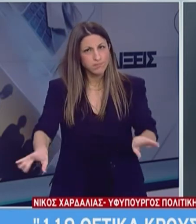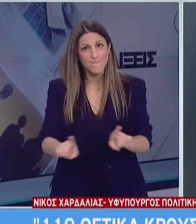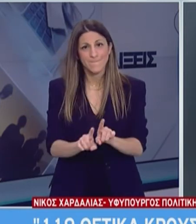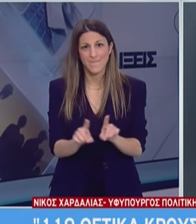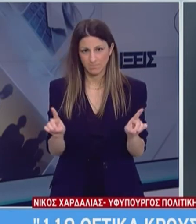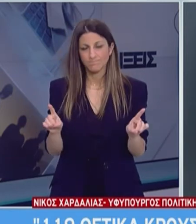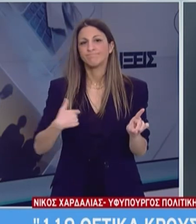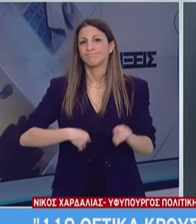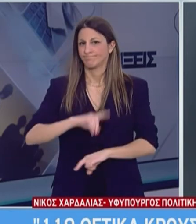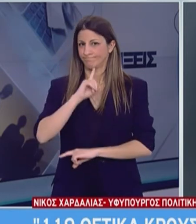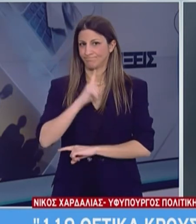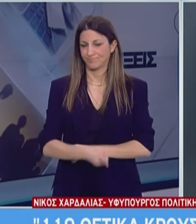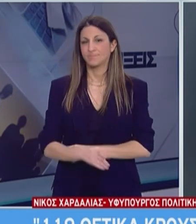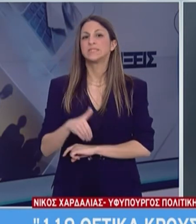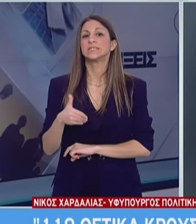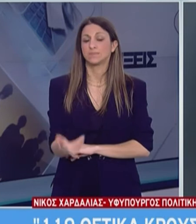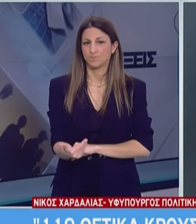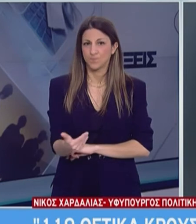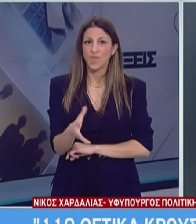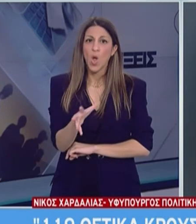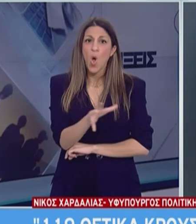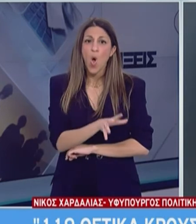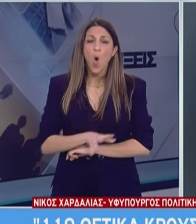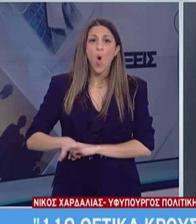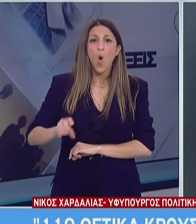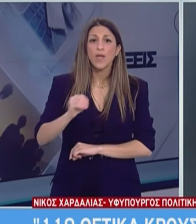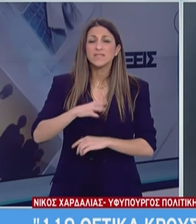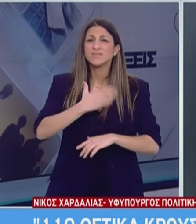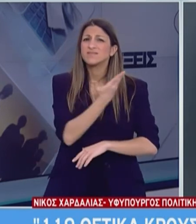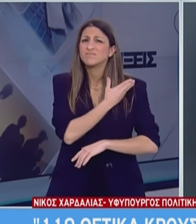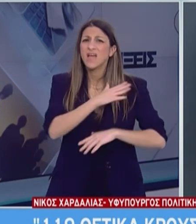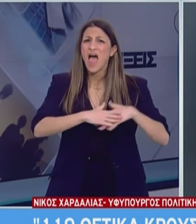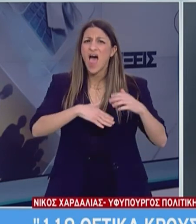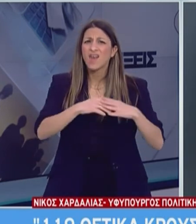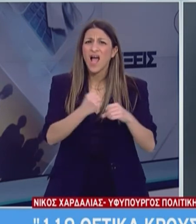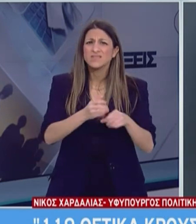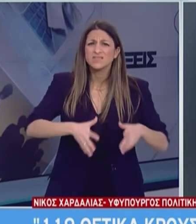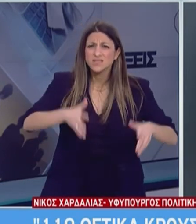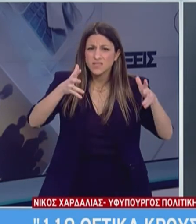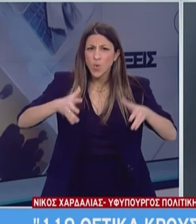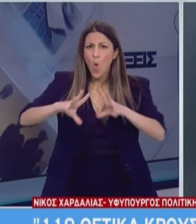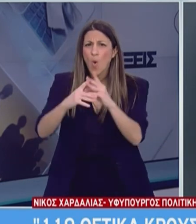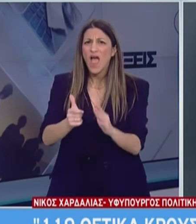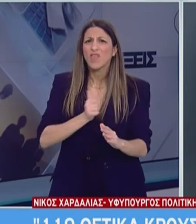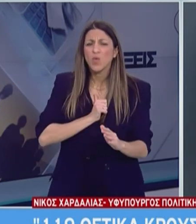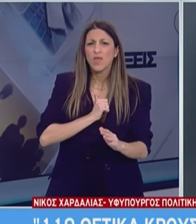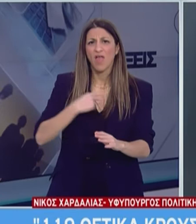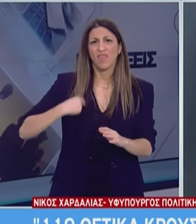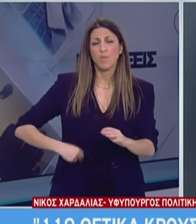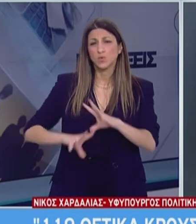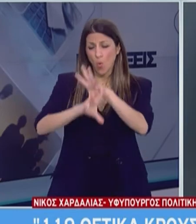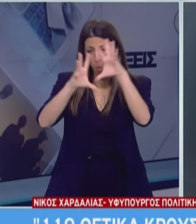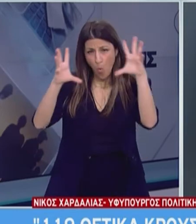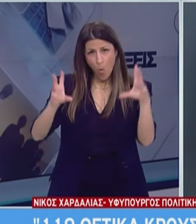αποφασίζουμε την αναστολή όλων των οικοδομικών εργασιών δημοσίων και ιδιωτικών έργων και όλων των